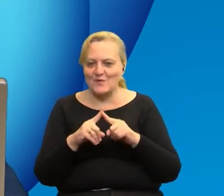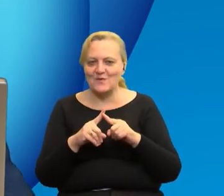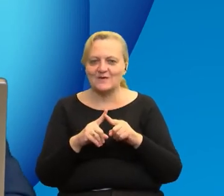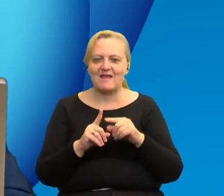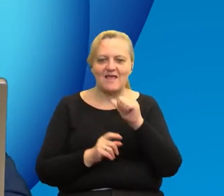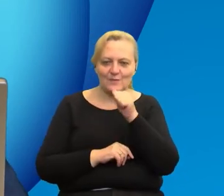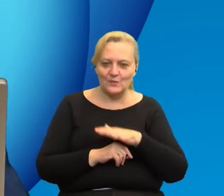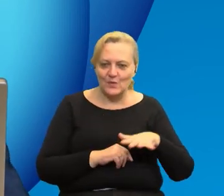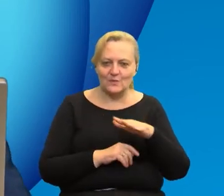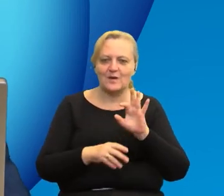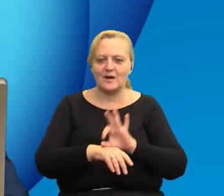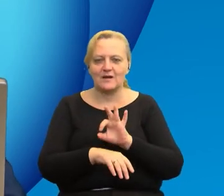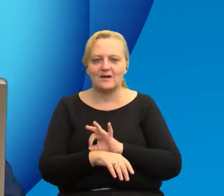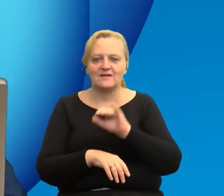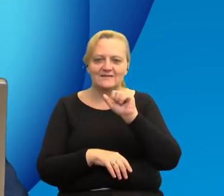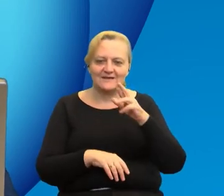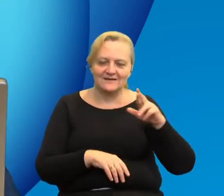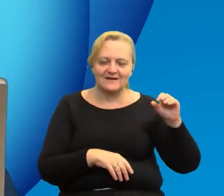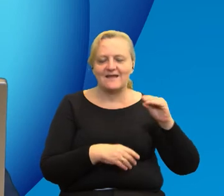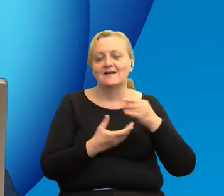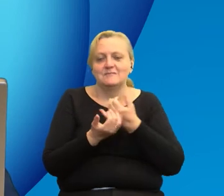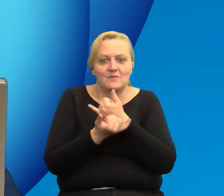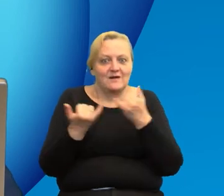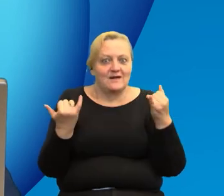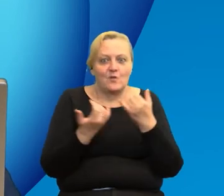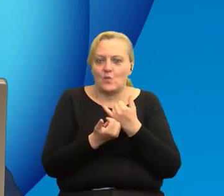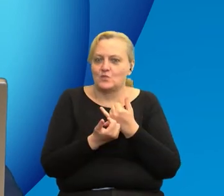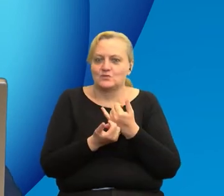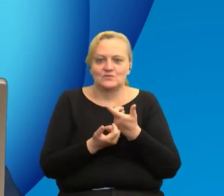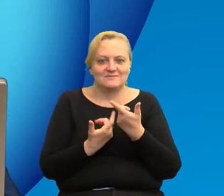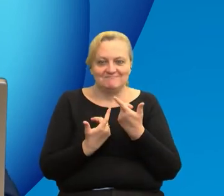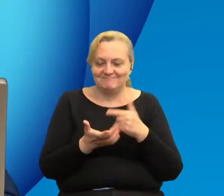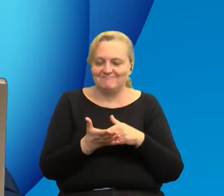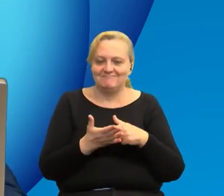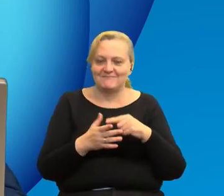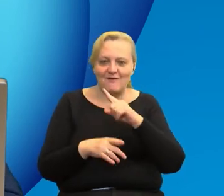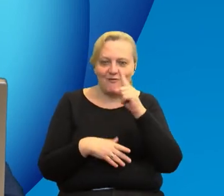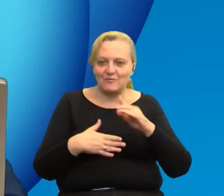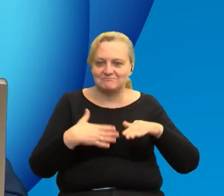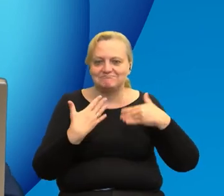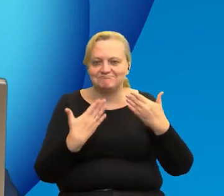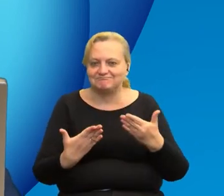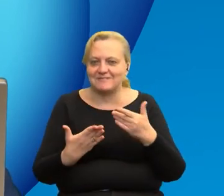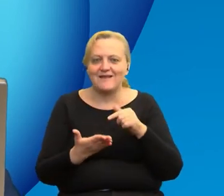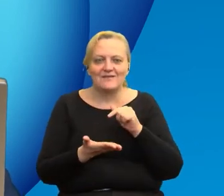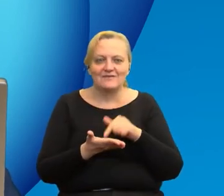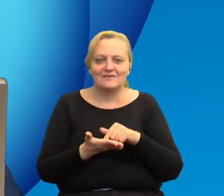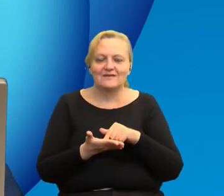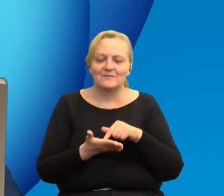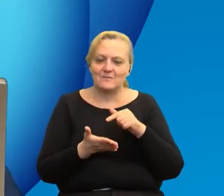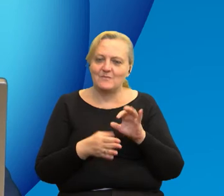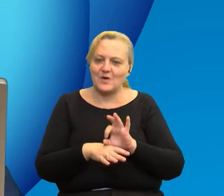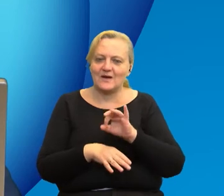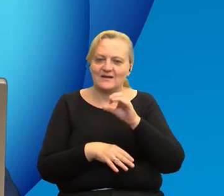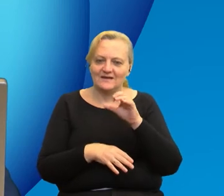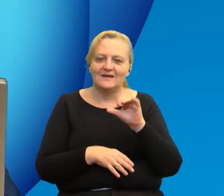europejska, projekty Interreg, programy, trafiają po prostu na ludzki grunt, ludzka twarz projektów Interreg,